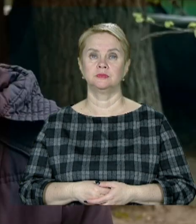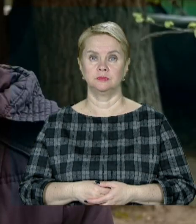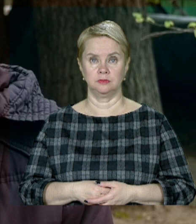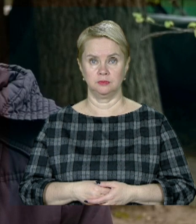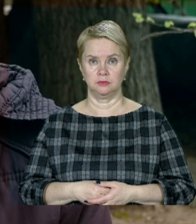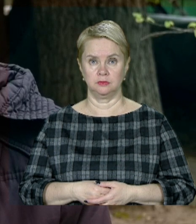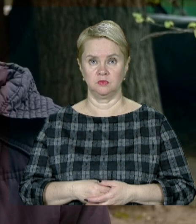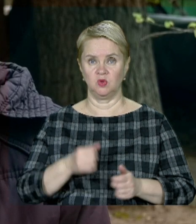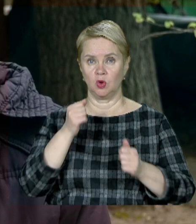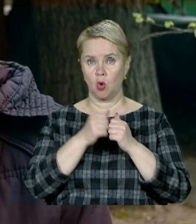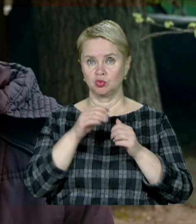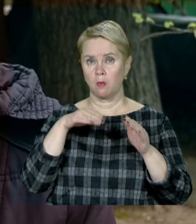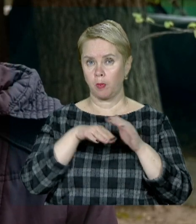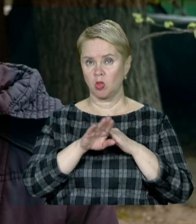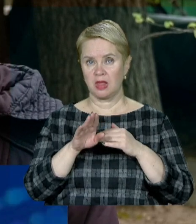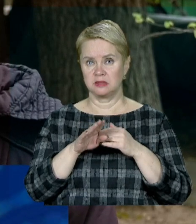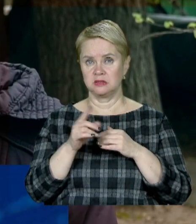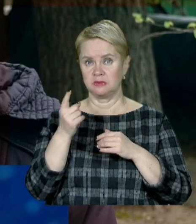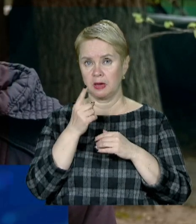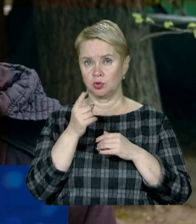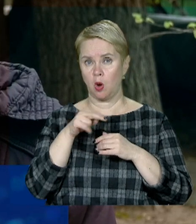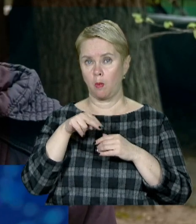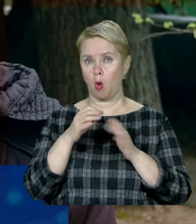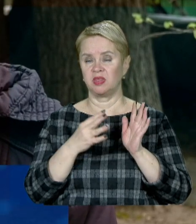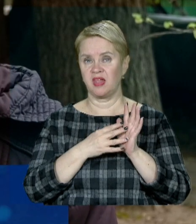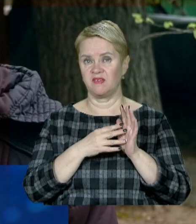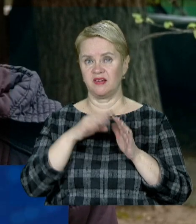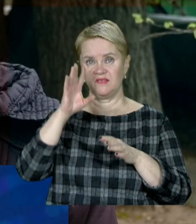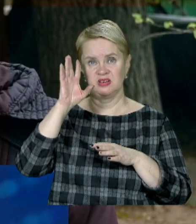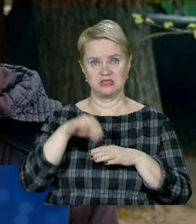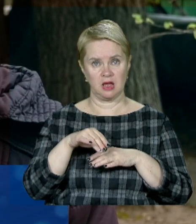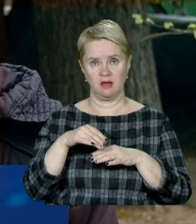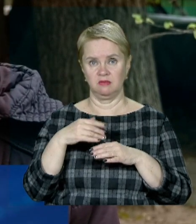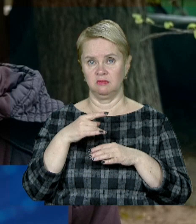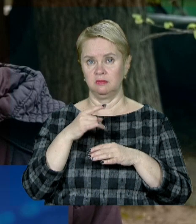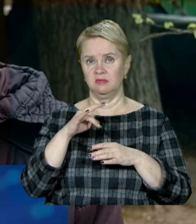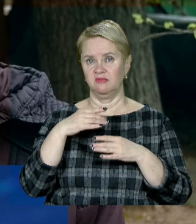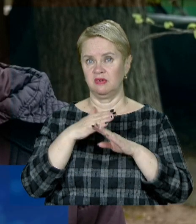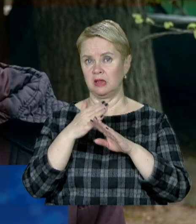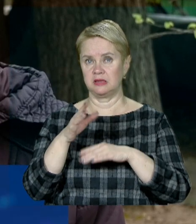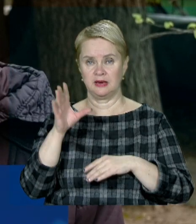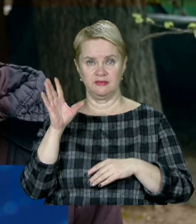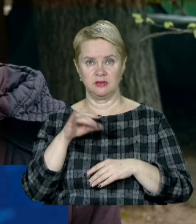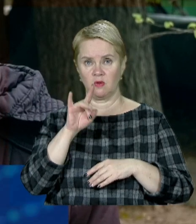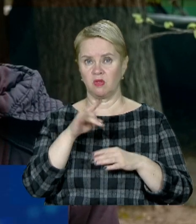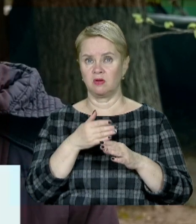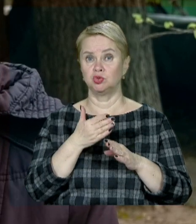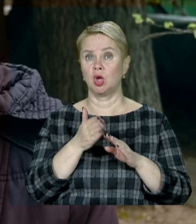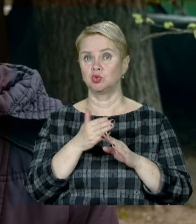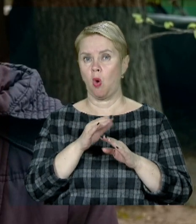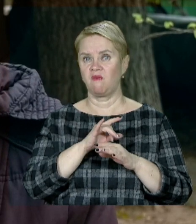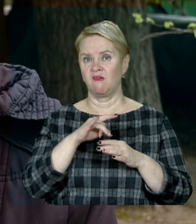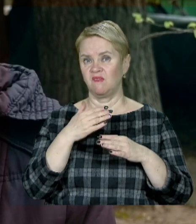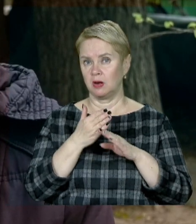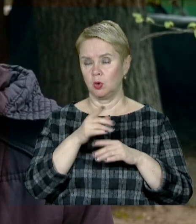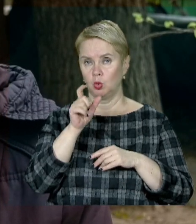В кожному під'їзді з першого по дев'ятий поверх все вилетіло. Вилетіли деякі вікна частково